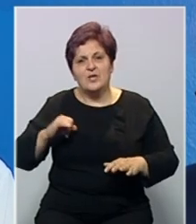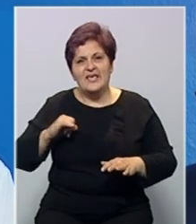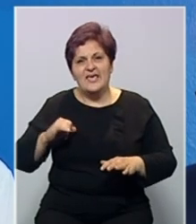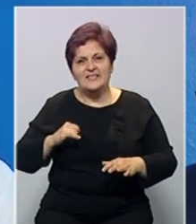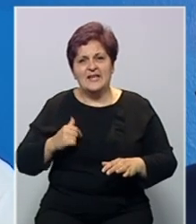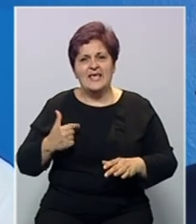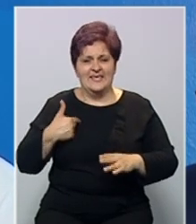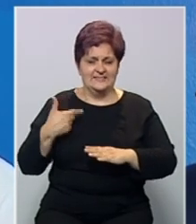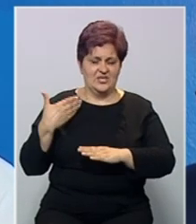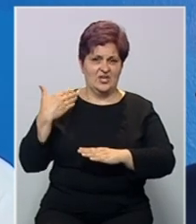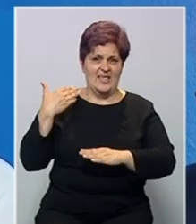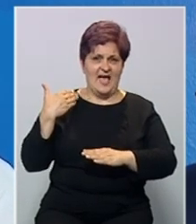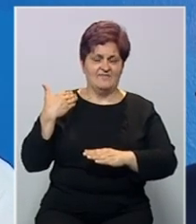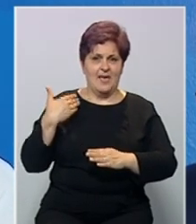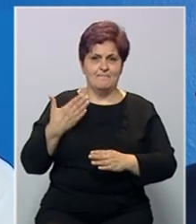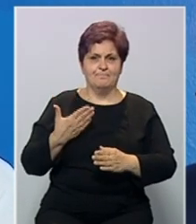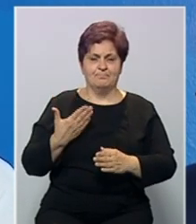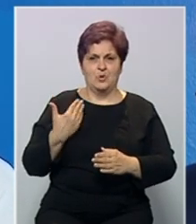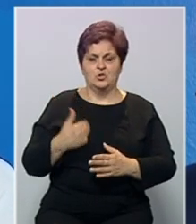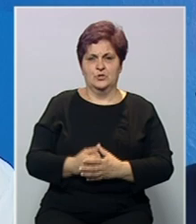neposredne naše prošlosti.